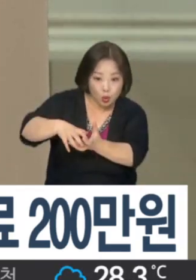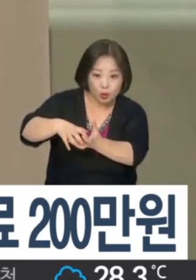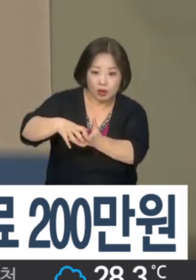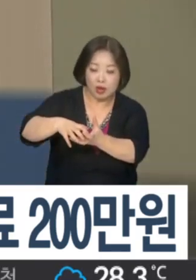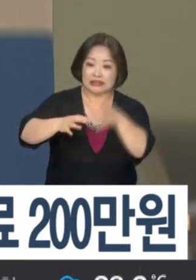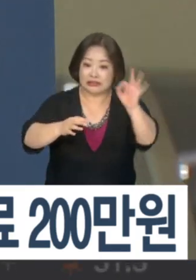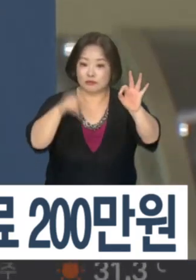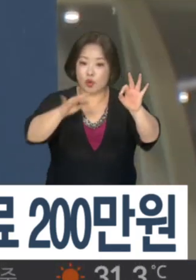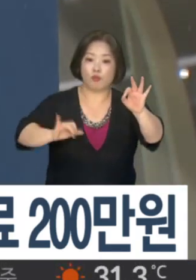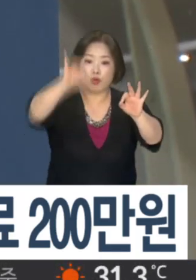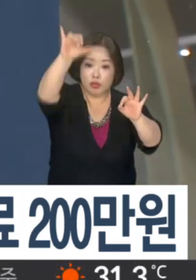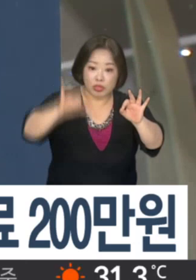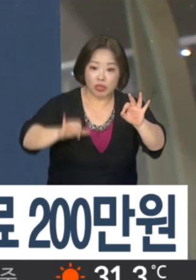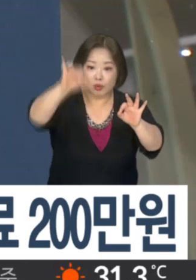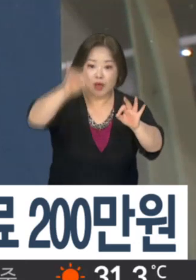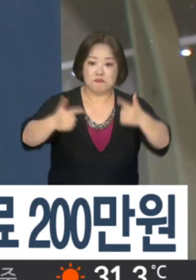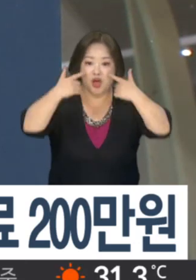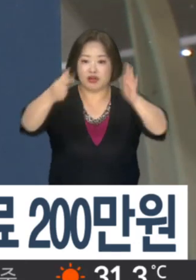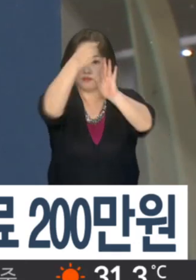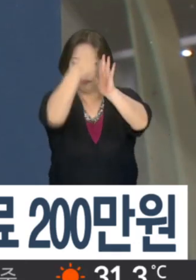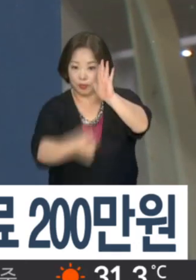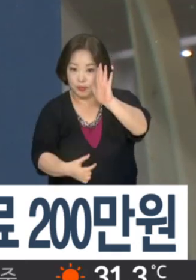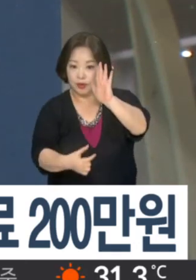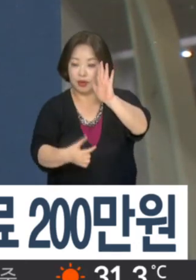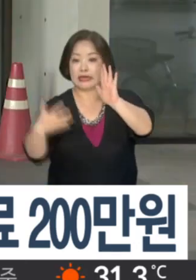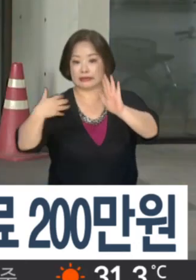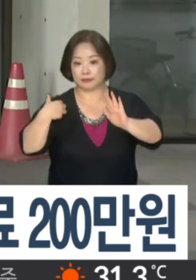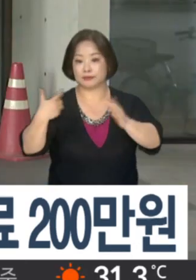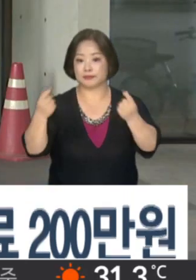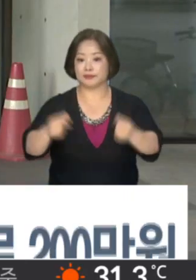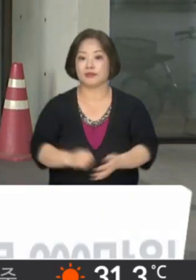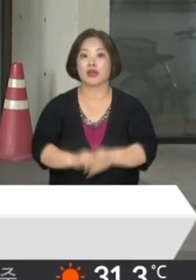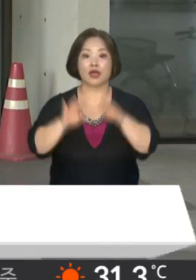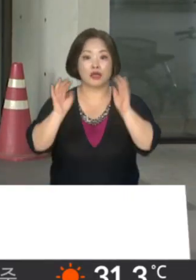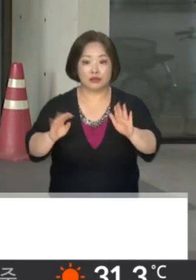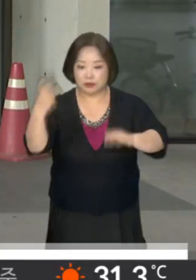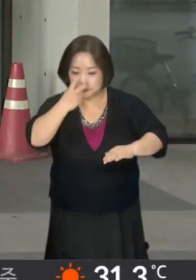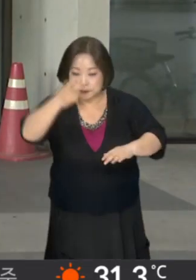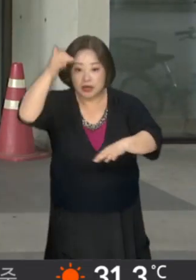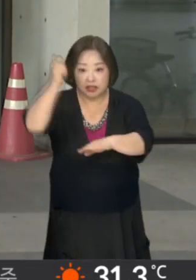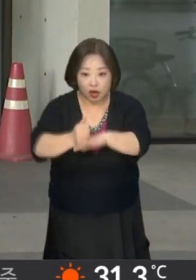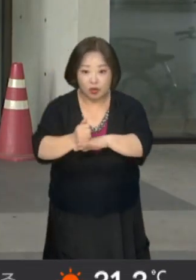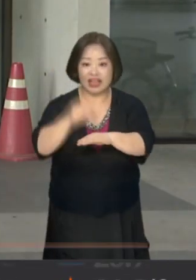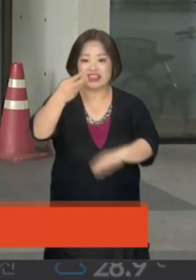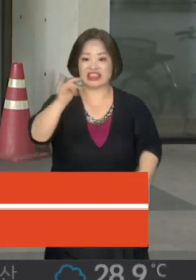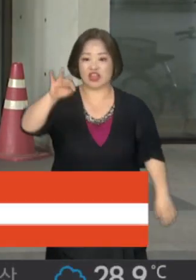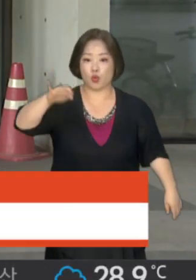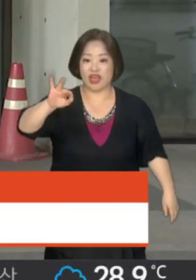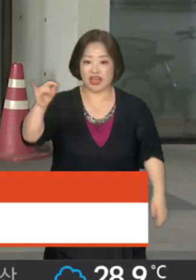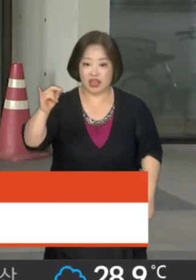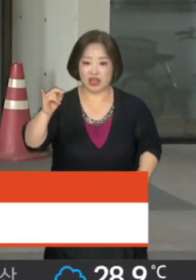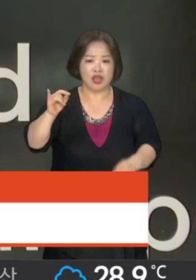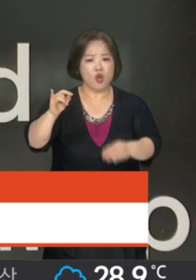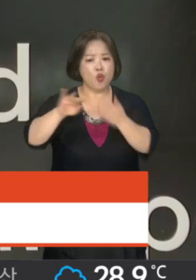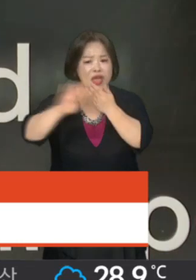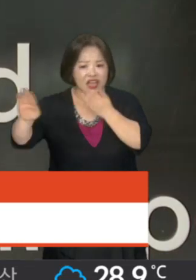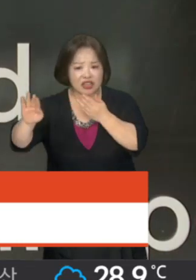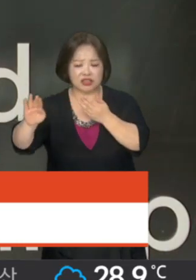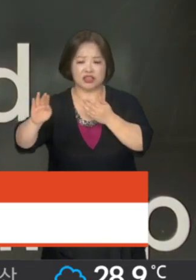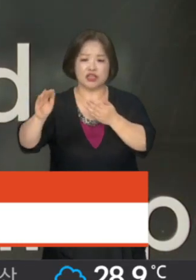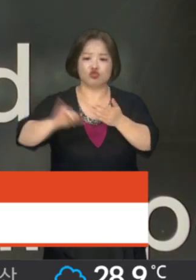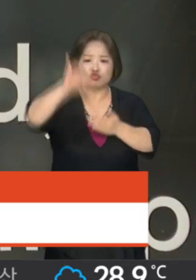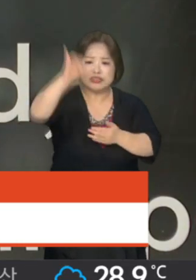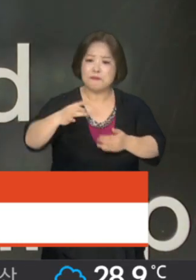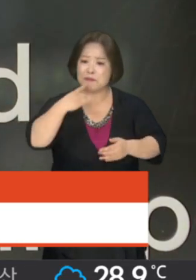편도 왕복 여부를 명확히 표시해야 합니다. 하지만 점검 결과 티웨이, 에어로K 등은 순수 운임만